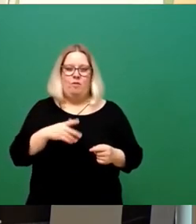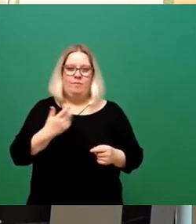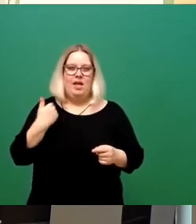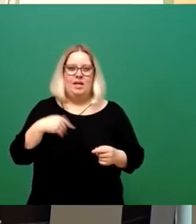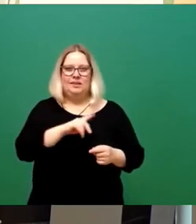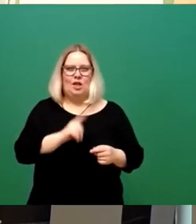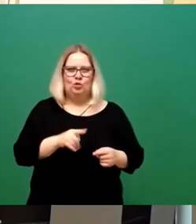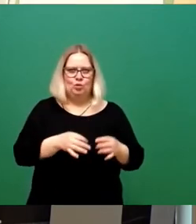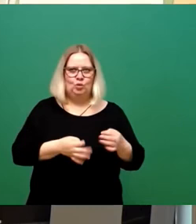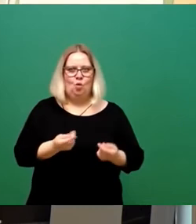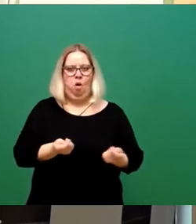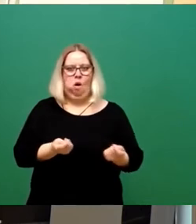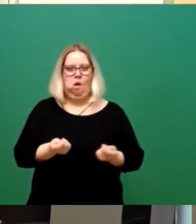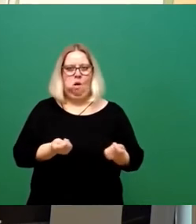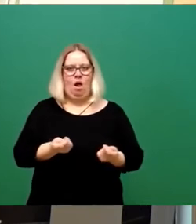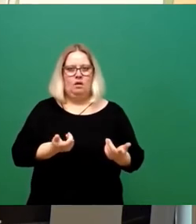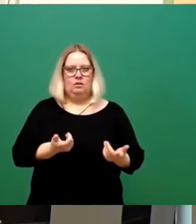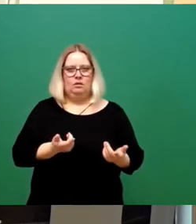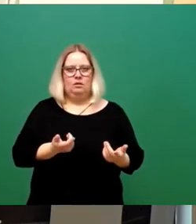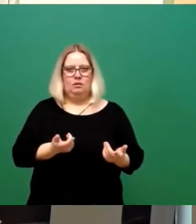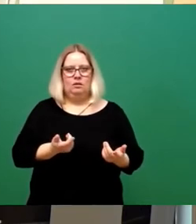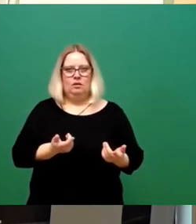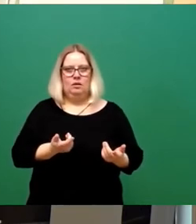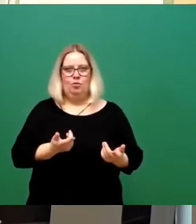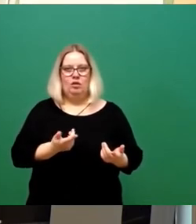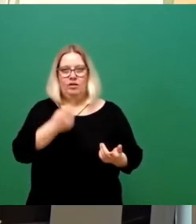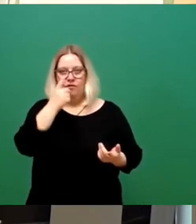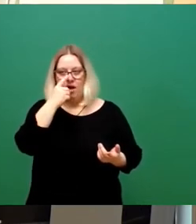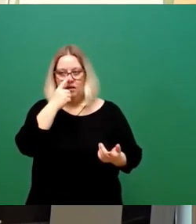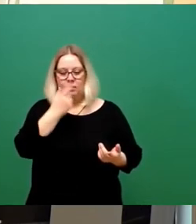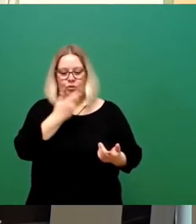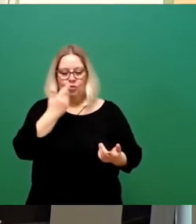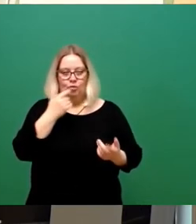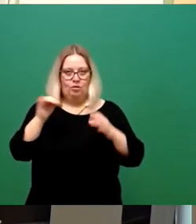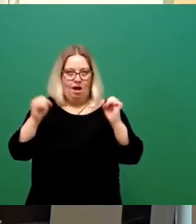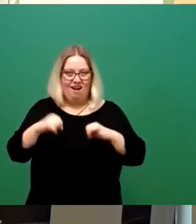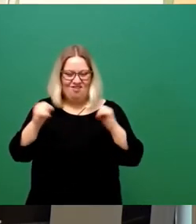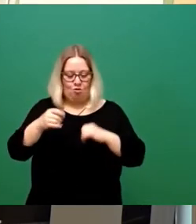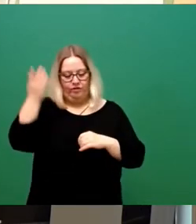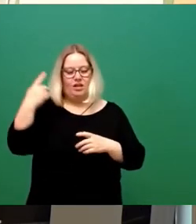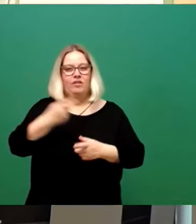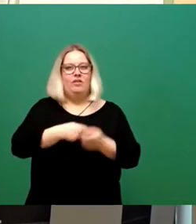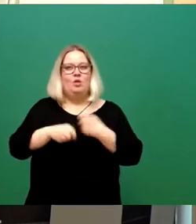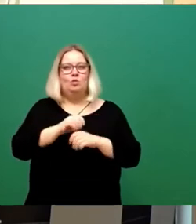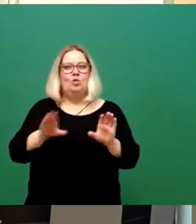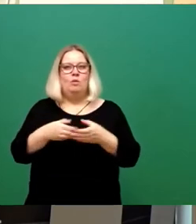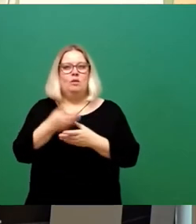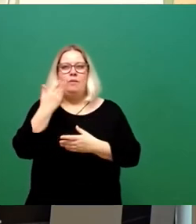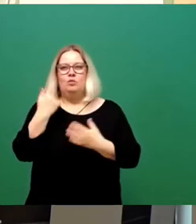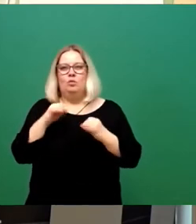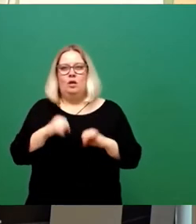Die enge Situation, die Nicht-Einigung innerhalb der Verhandlungsgruppe, so möchte ich Sie mal bezeichnen, also die